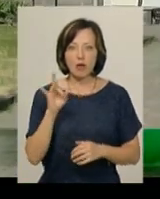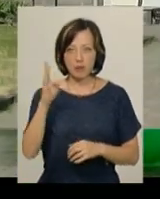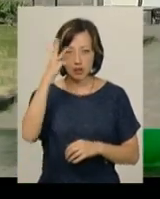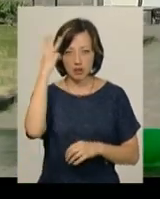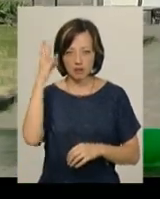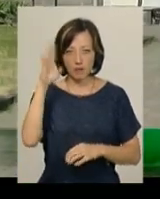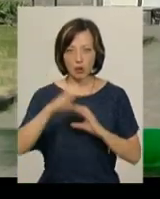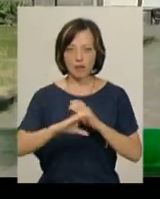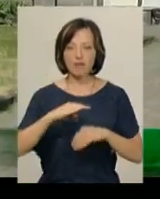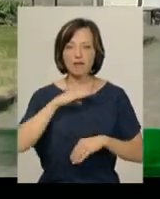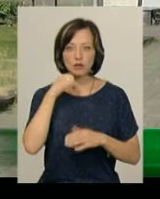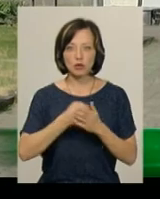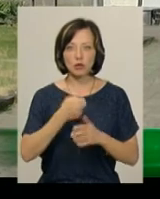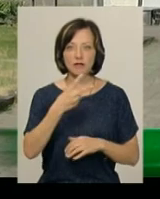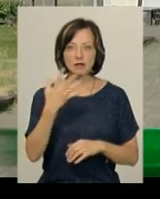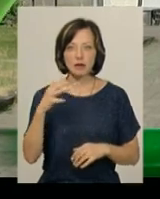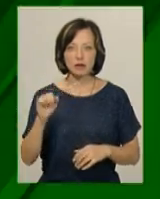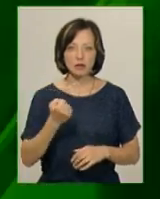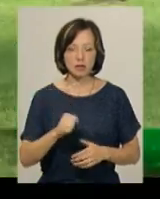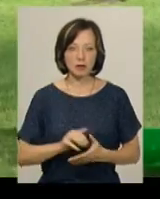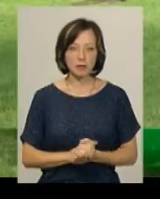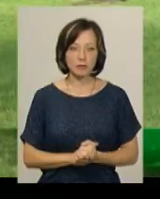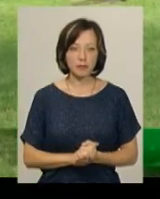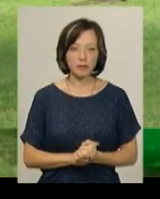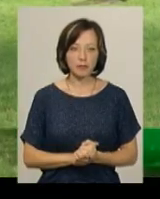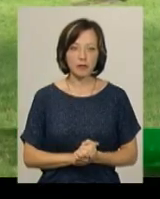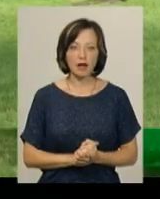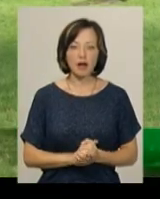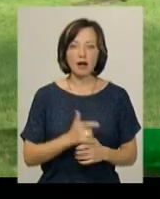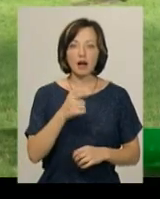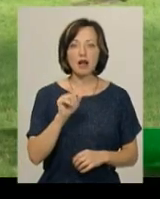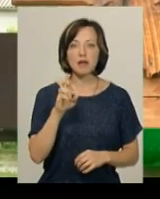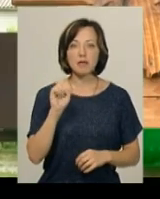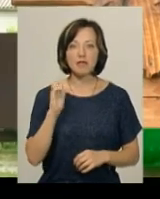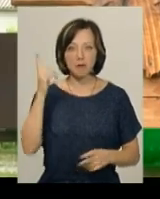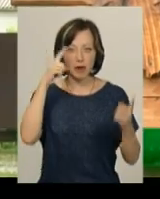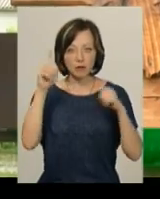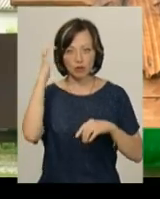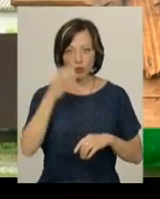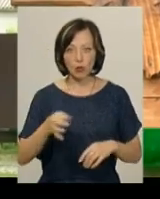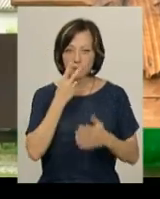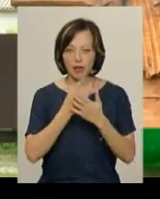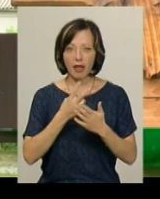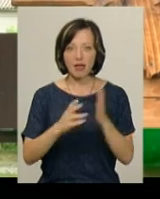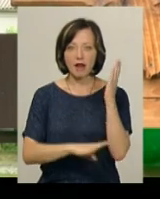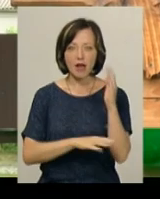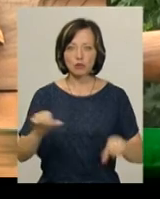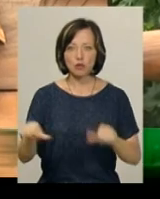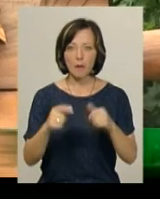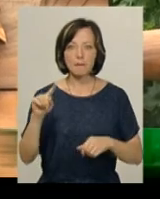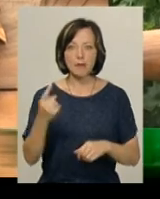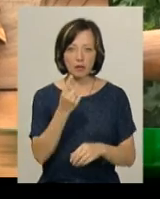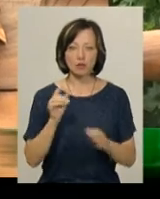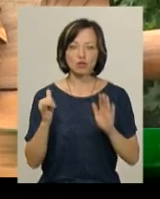Хмельницького доканалу вистачить до 25 серпня. Глібівські байки в Чорному острові ілюструють дерев'яними скульптурами. Перша